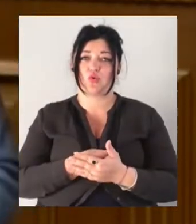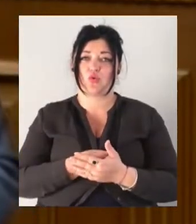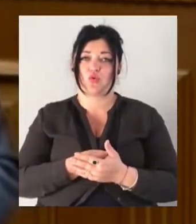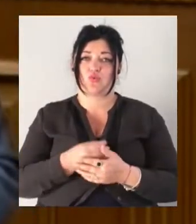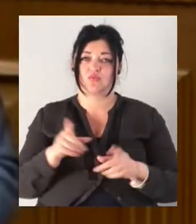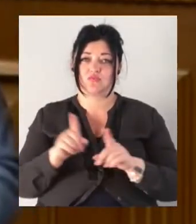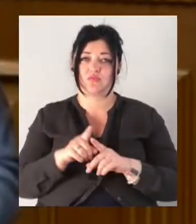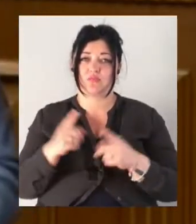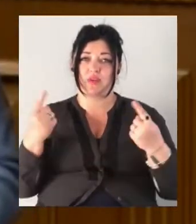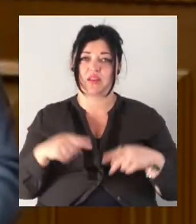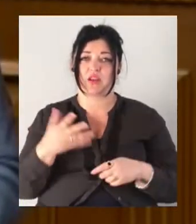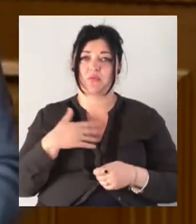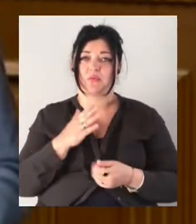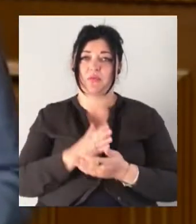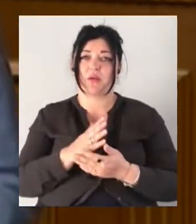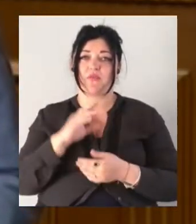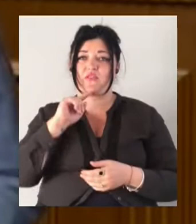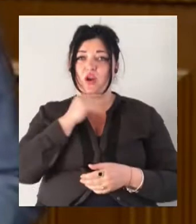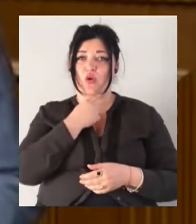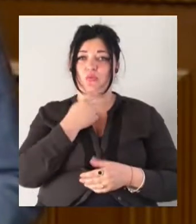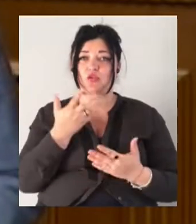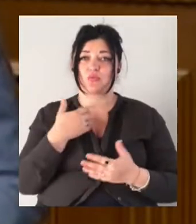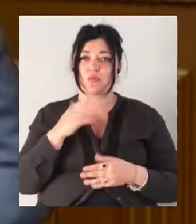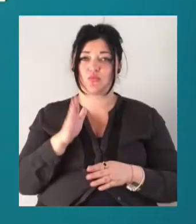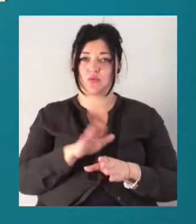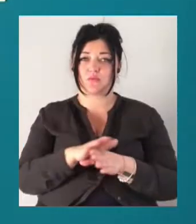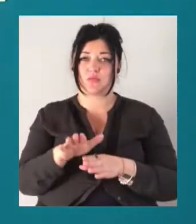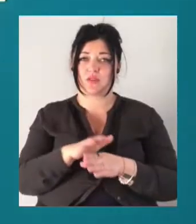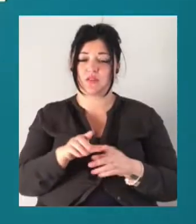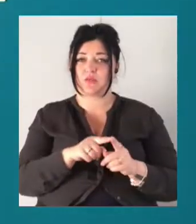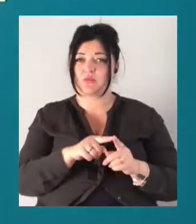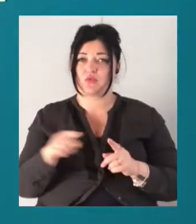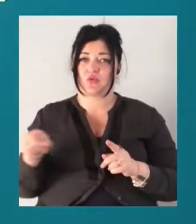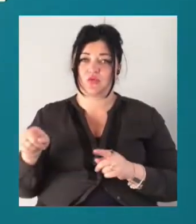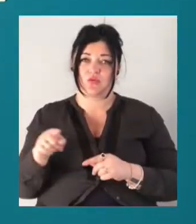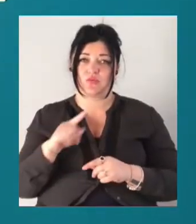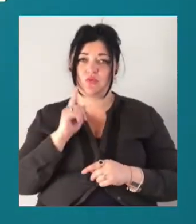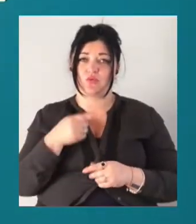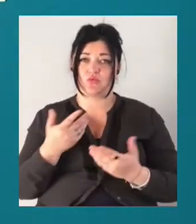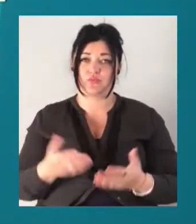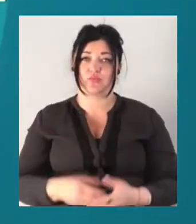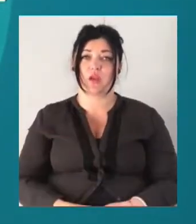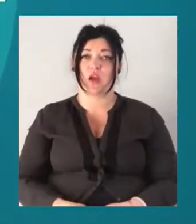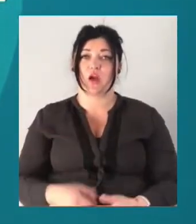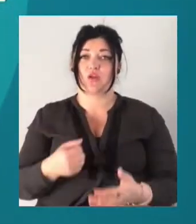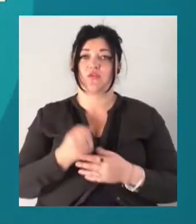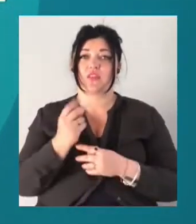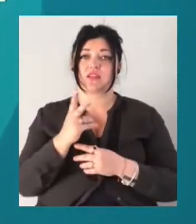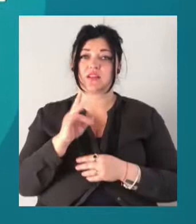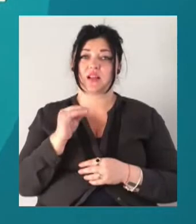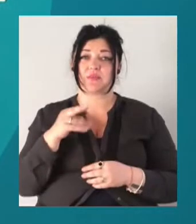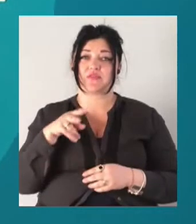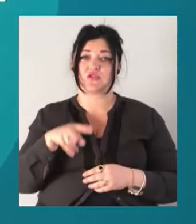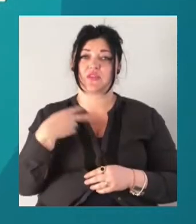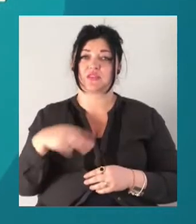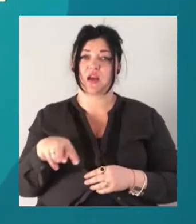економіці і до тих криз, з якими ми будемо справлятися протягом цілого року. До 12 липня 2020-го